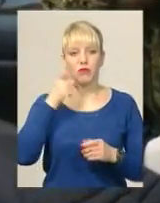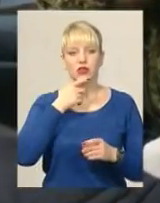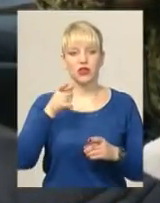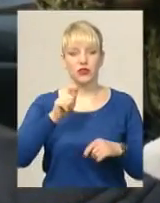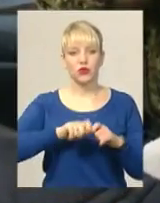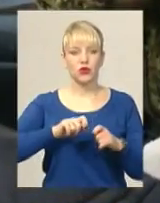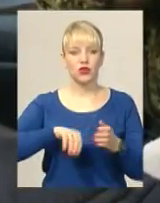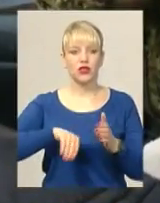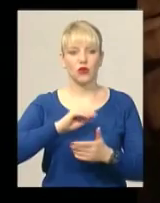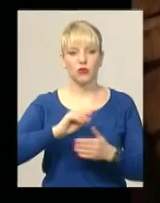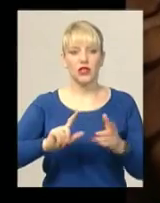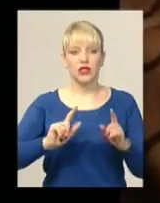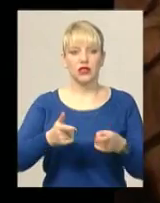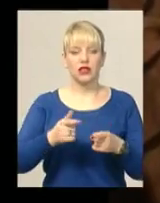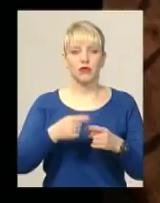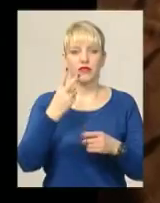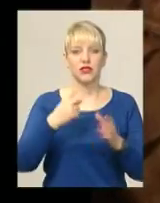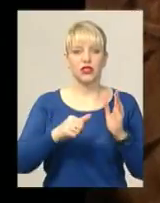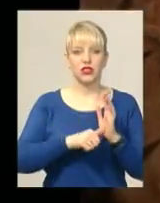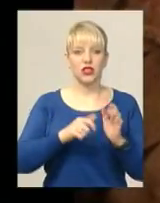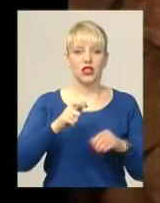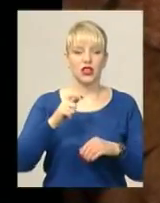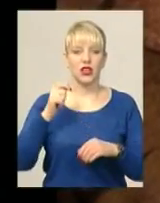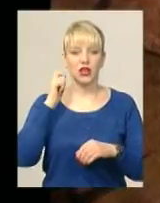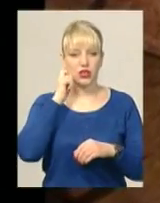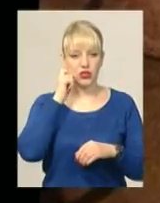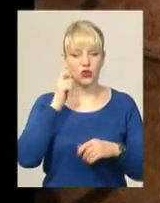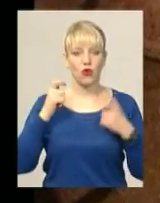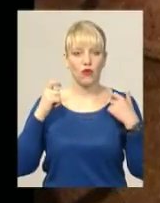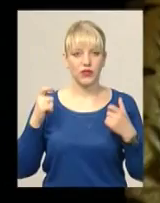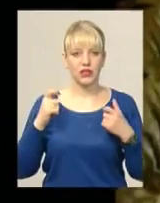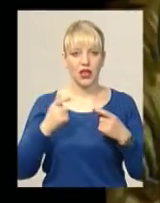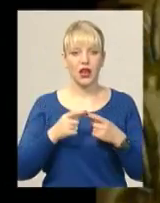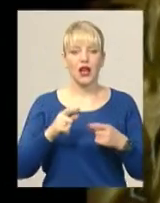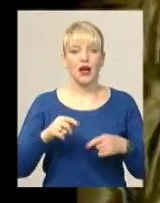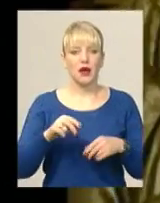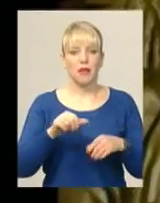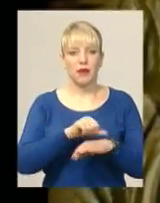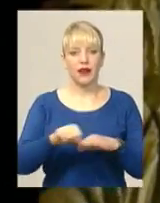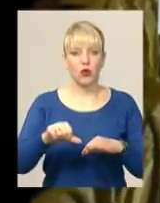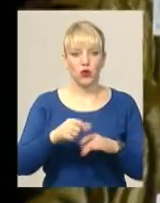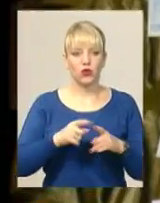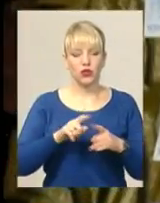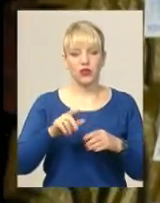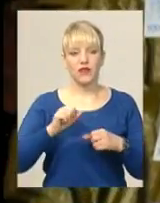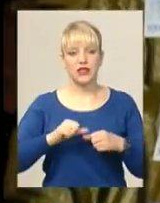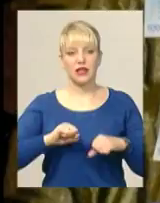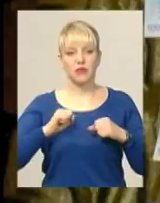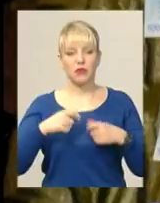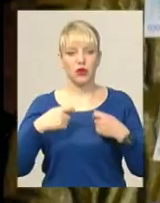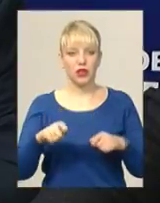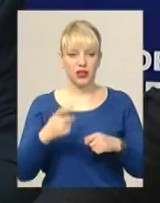контрольної закупки затримано 26-річного офіцера-прикордонник. За версією слідства, військовослужбовець намагався продати 25 грамів